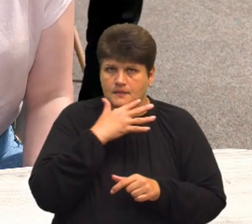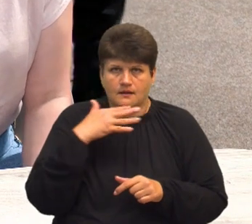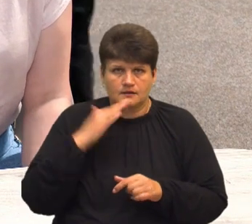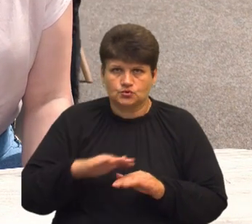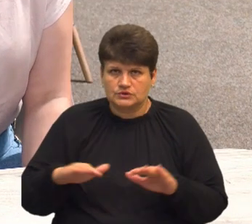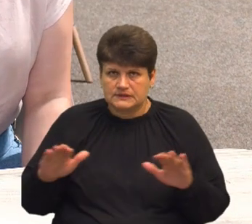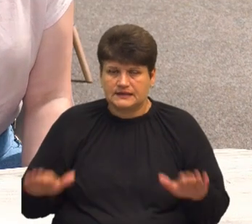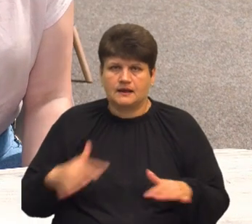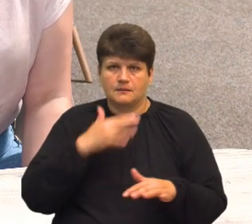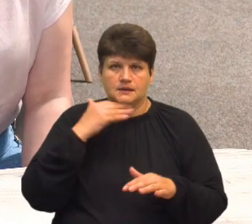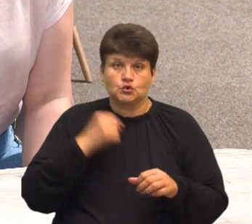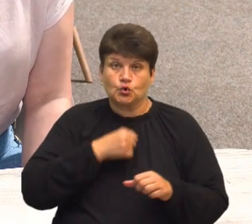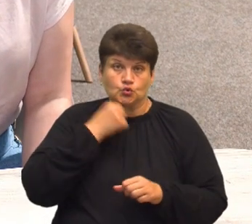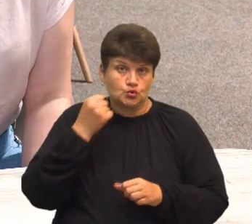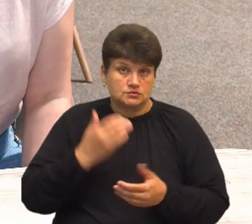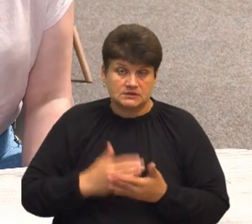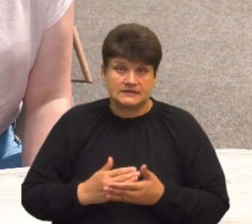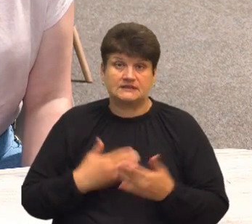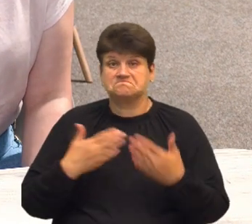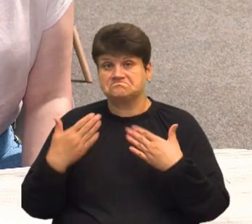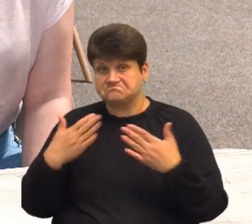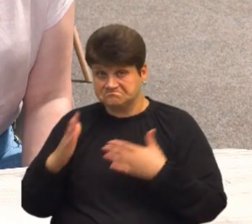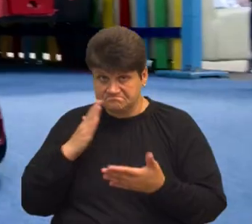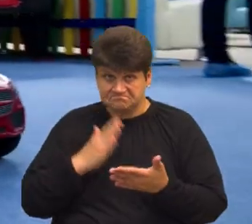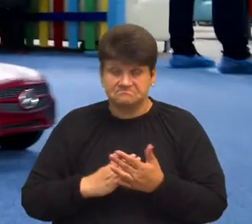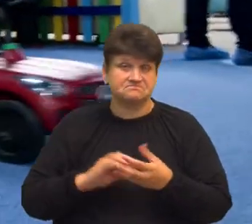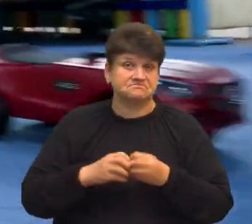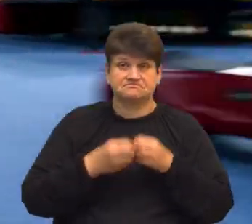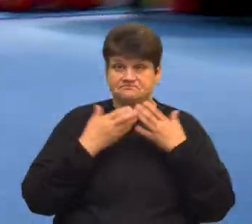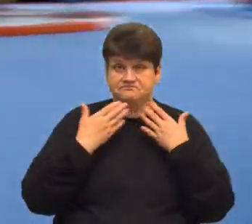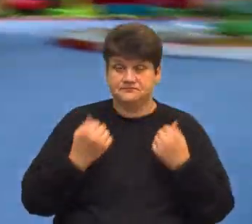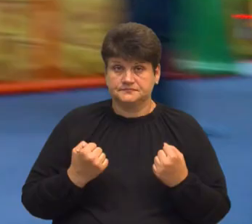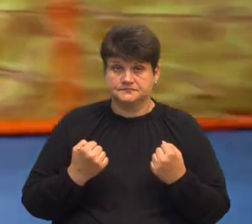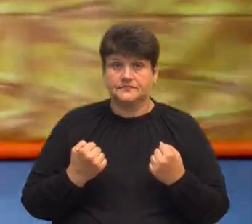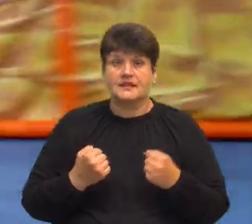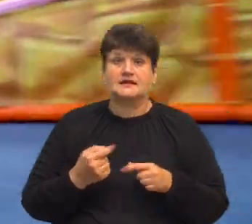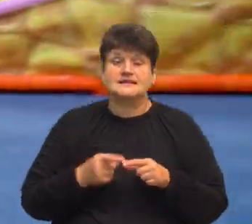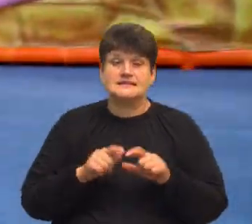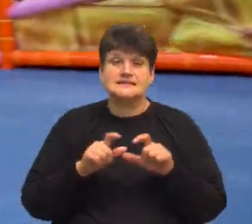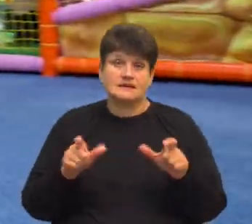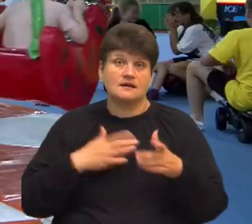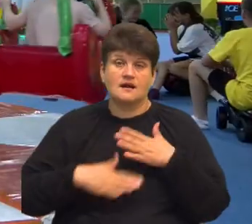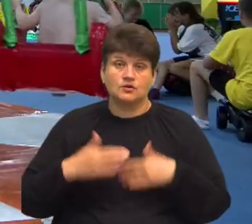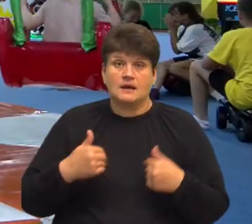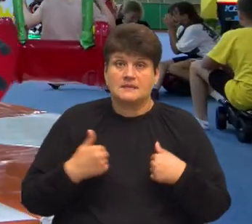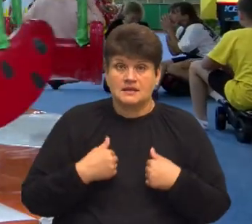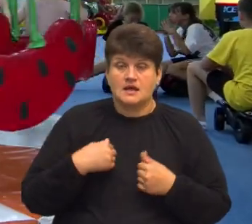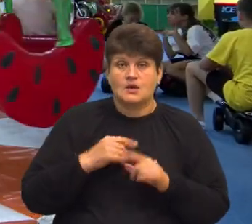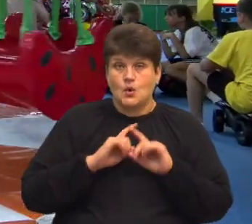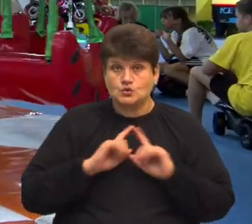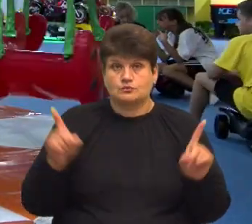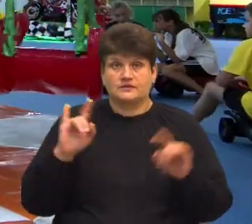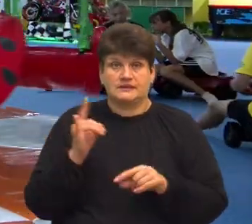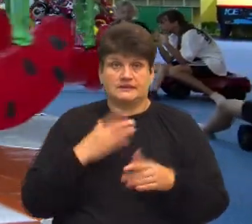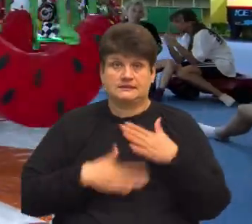багато дорослих. Тобто він комунікабельний, не проблемний. Звичайно такий заклад радує, мене радує, особливо дитину радує,